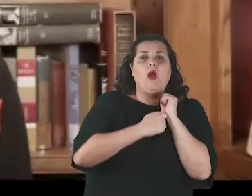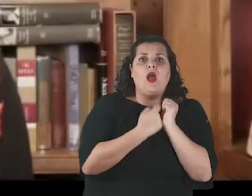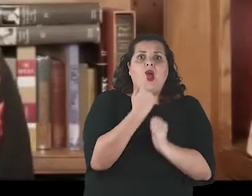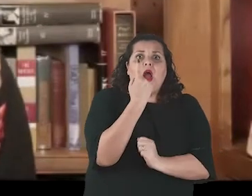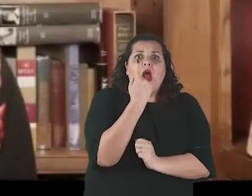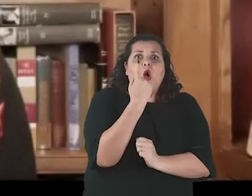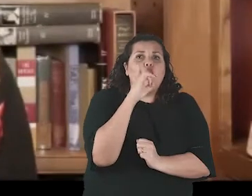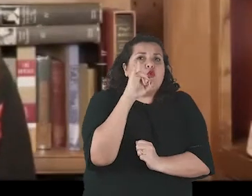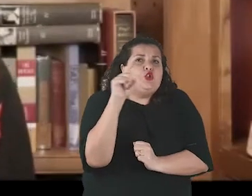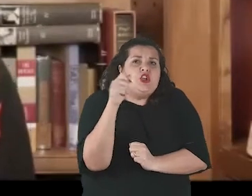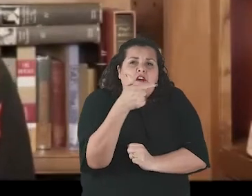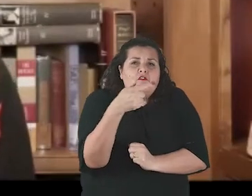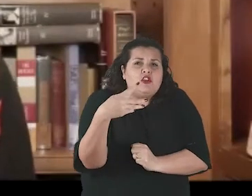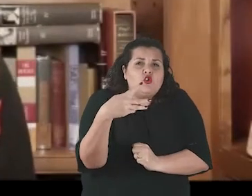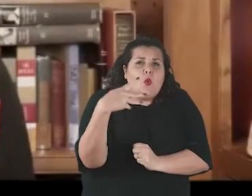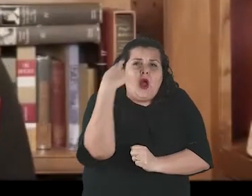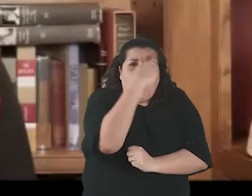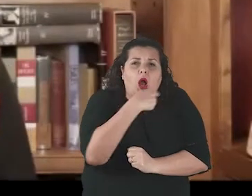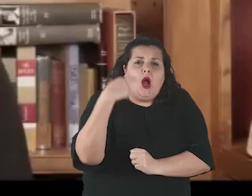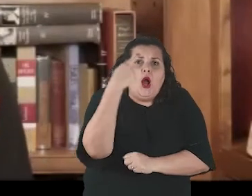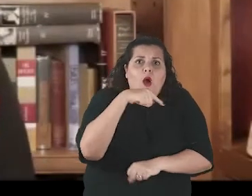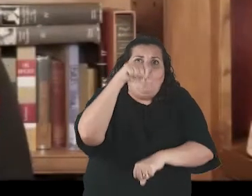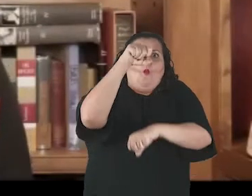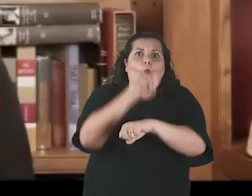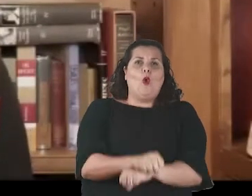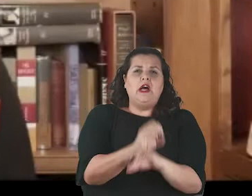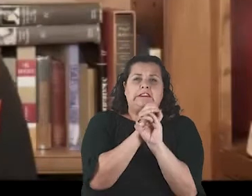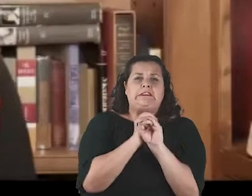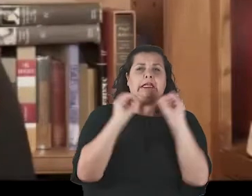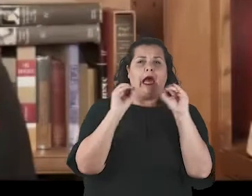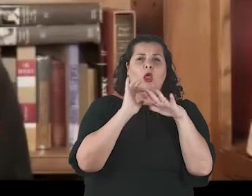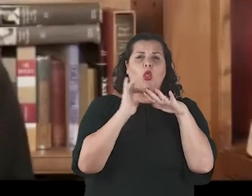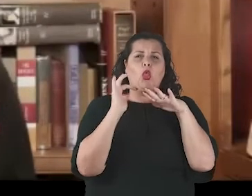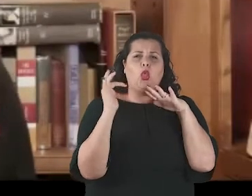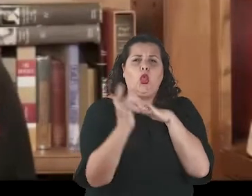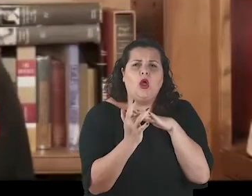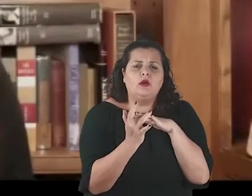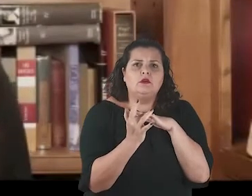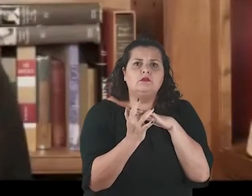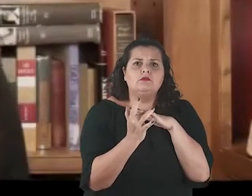every kind of digital media for only 24 hours.